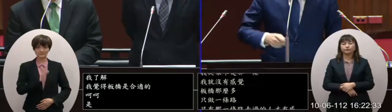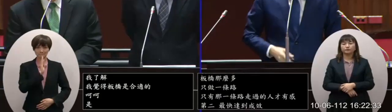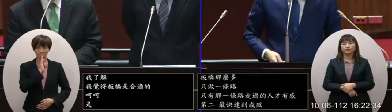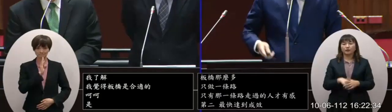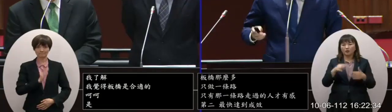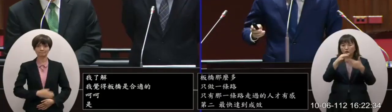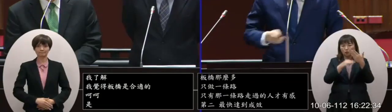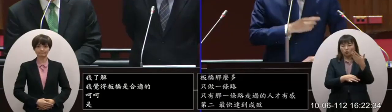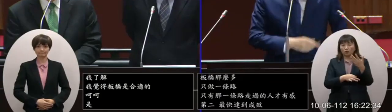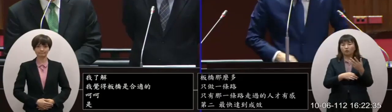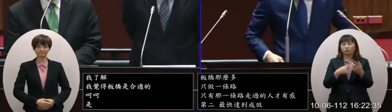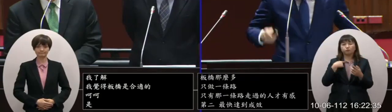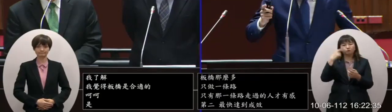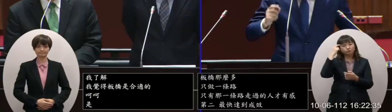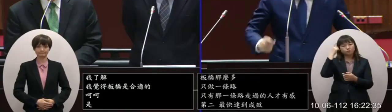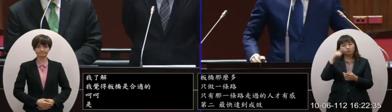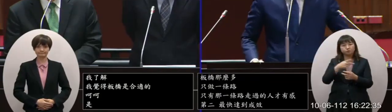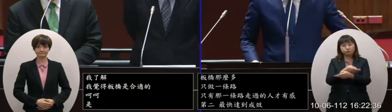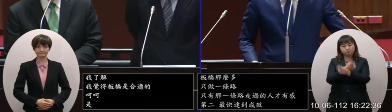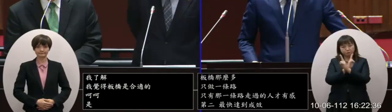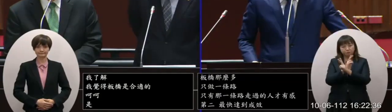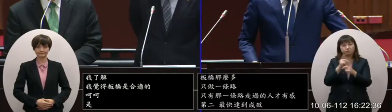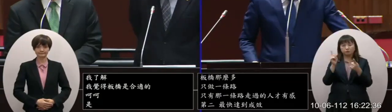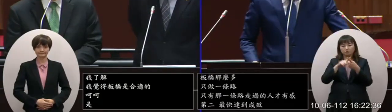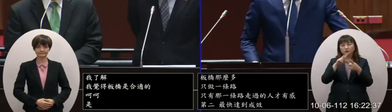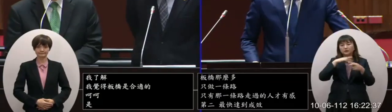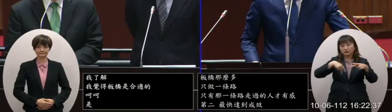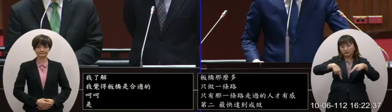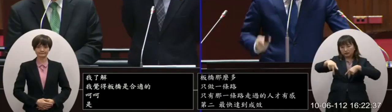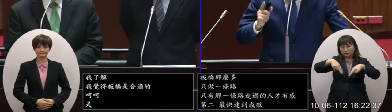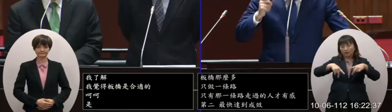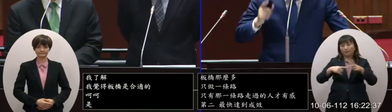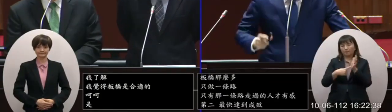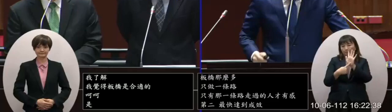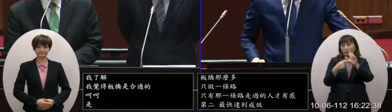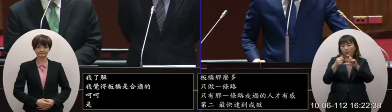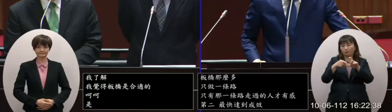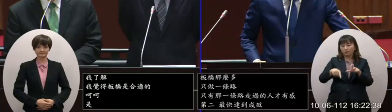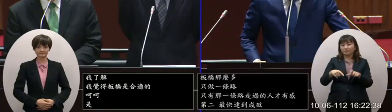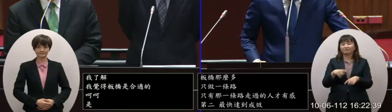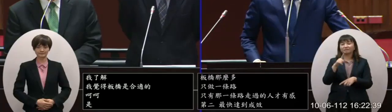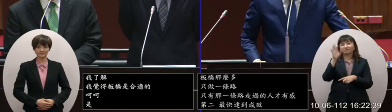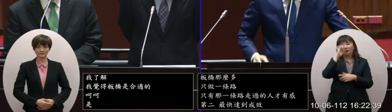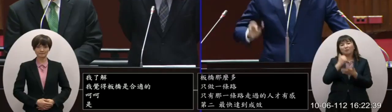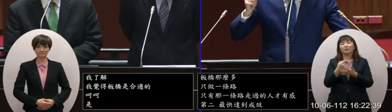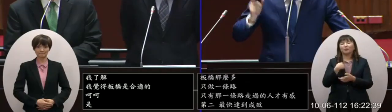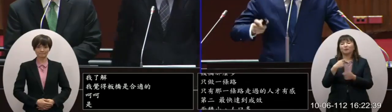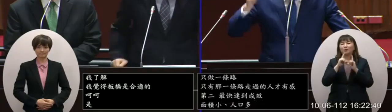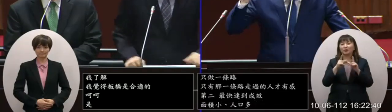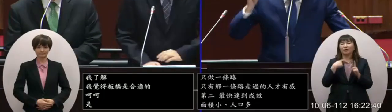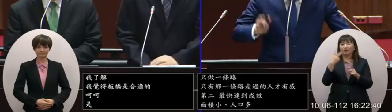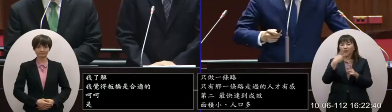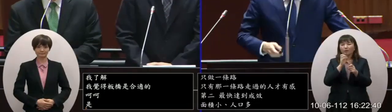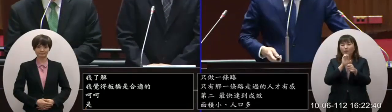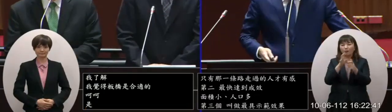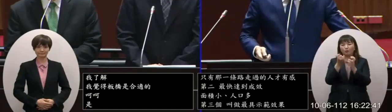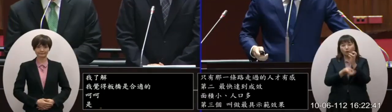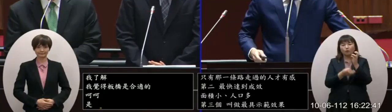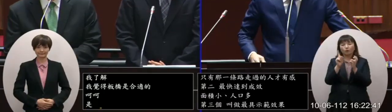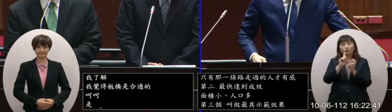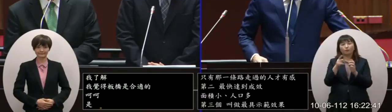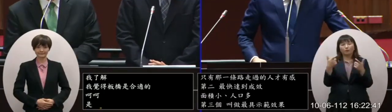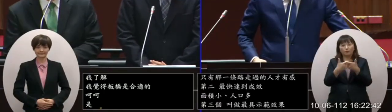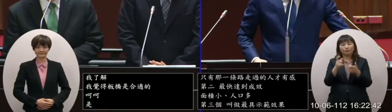從這個條件來講我真的認為板橋應該成為人型示範區部長你找到我的答案但是我進一步告訴你為什麼